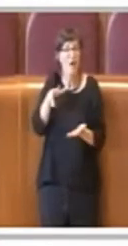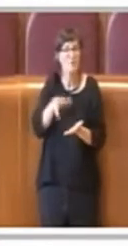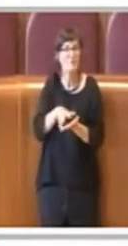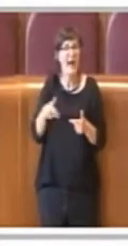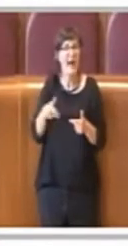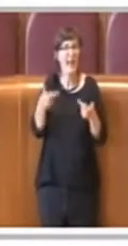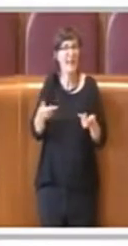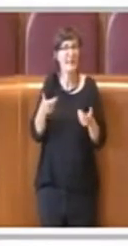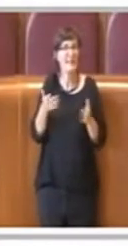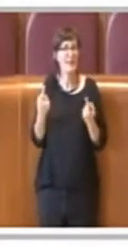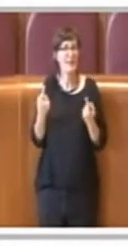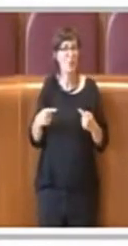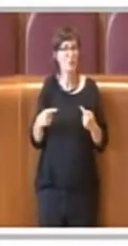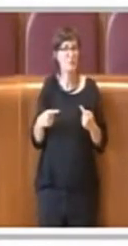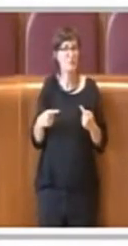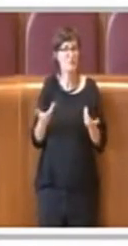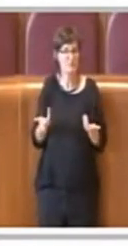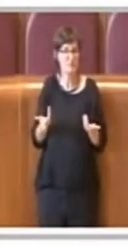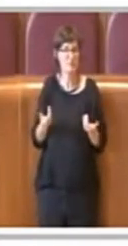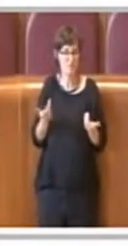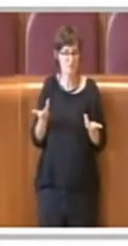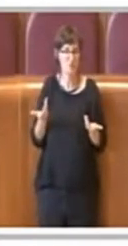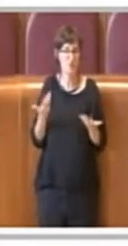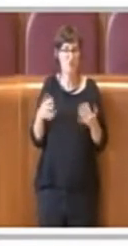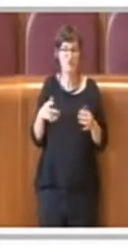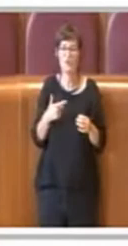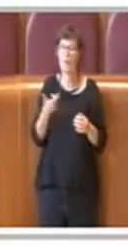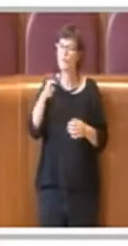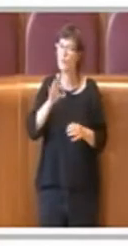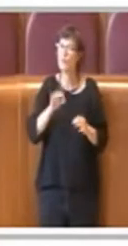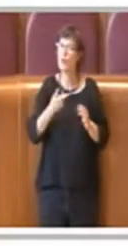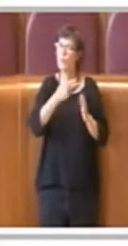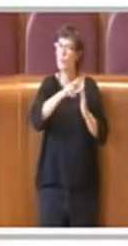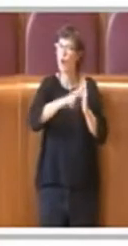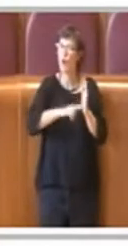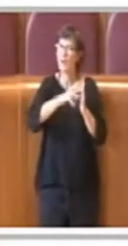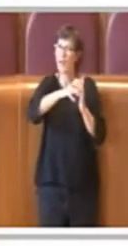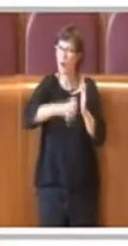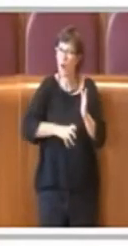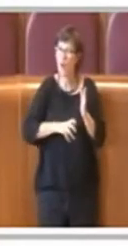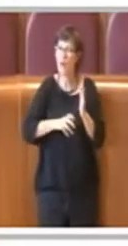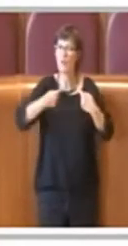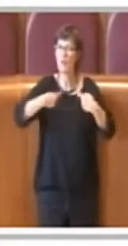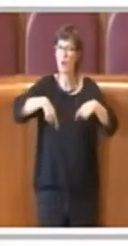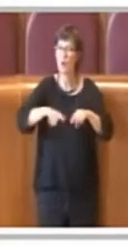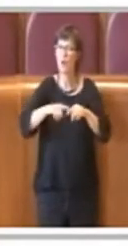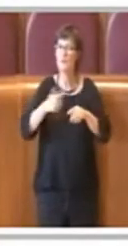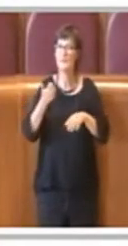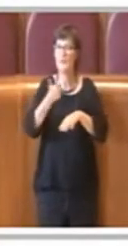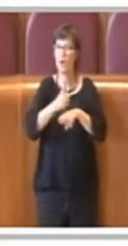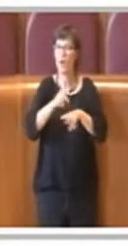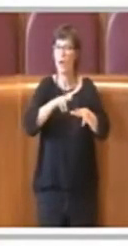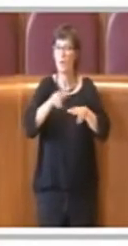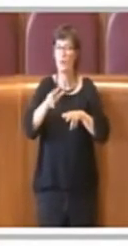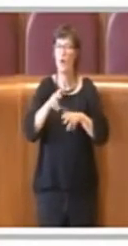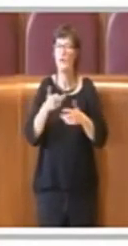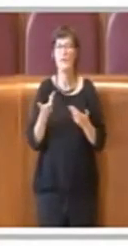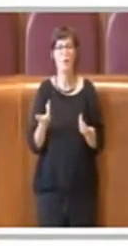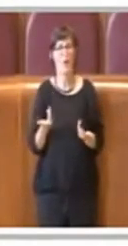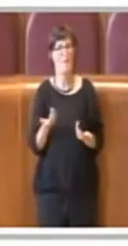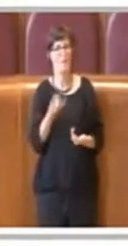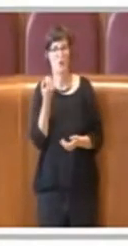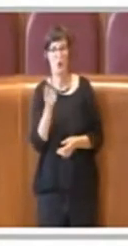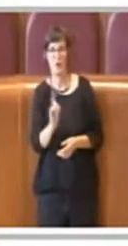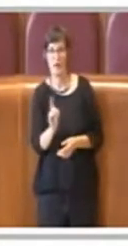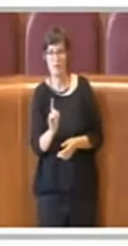perché voglio dire andare anche a modificare un regolamento del Consiglio Capitolino non è una cosa di poco conto, questo vorrei che tutti ne